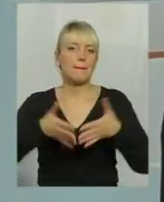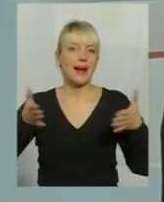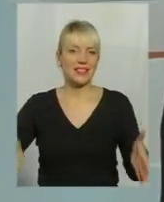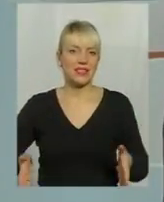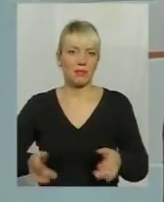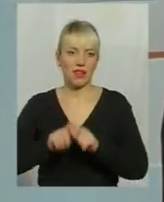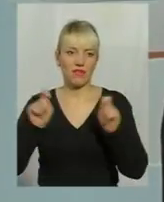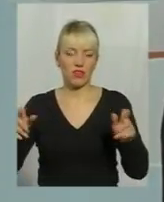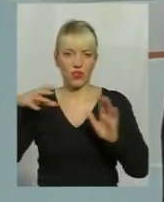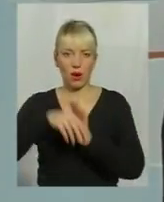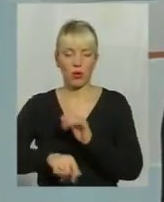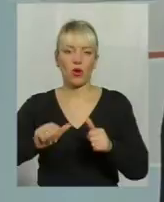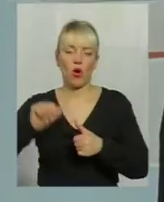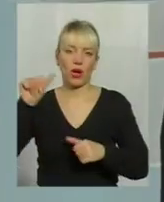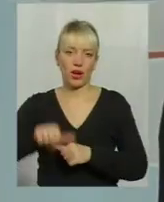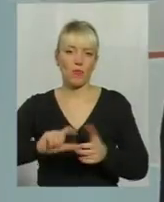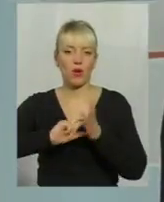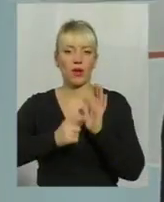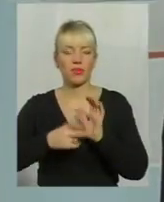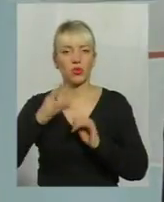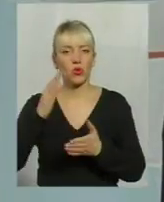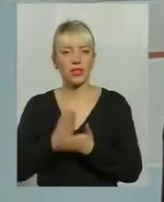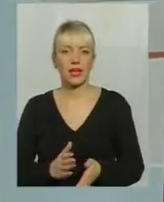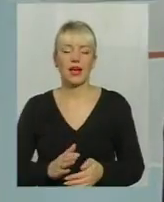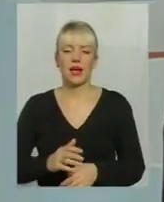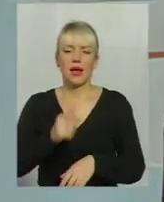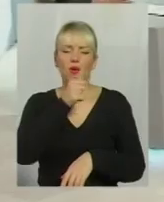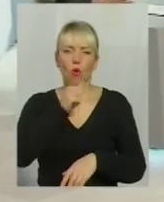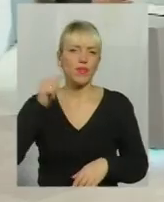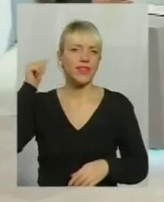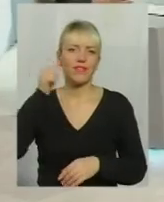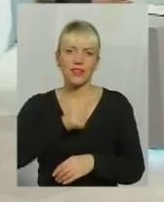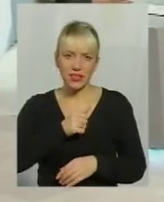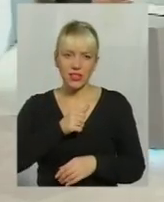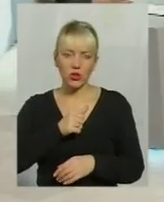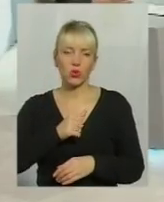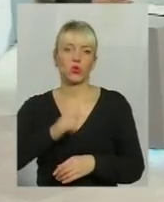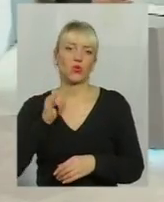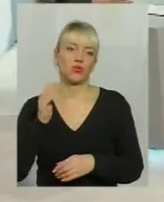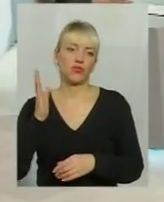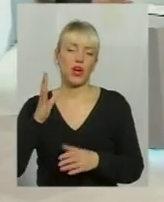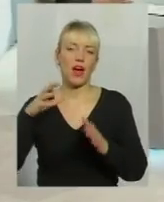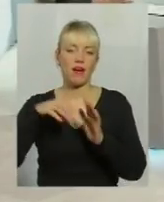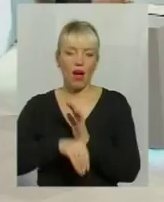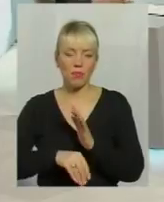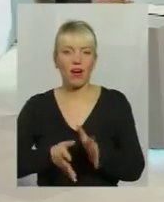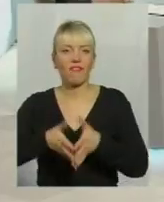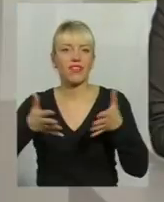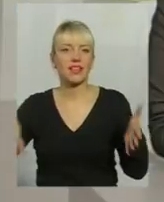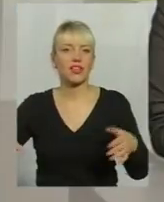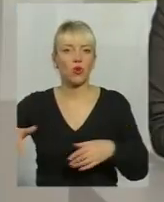рамках окремого кабінету, але є максимально конфіденційною у рамках вже відкритого простору.